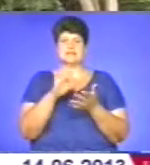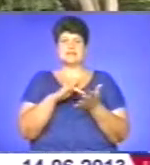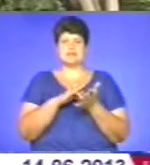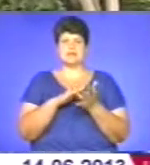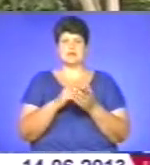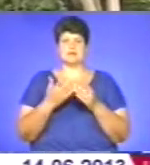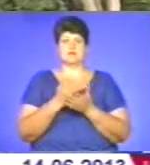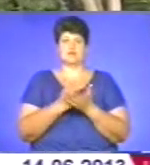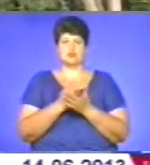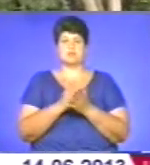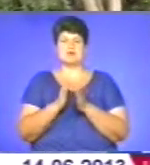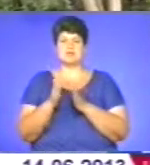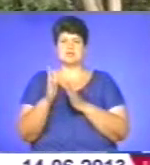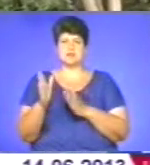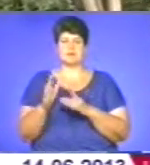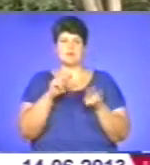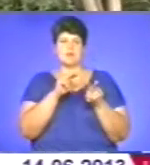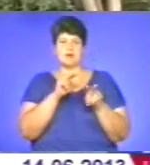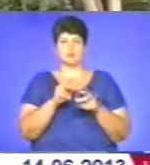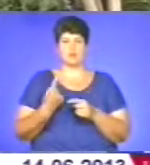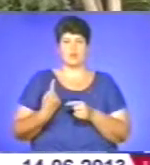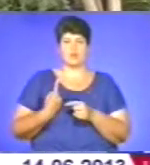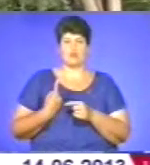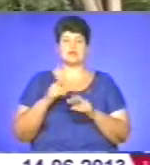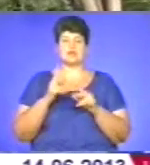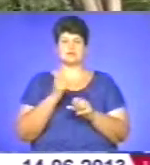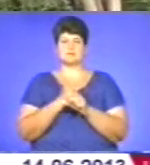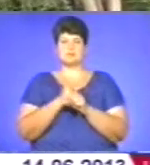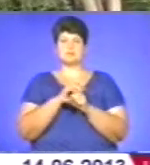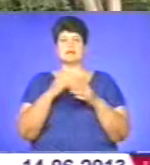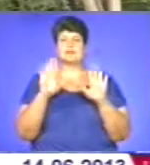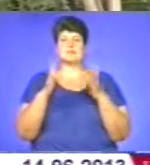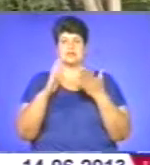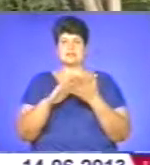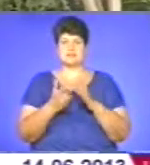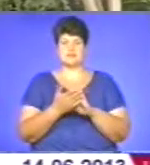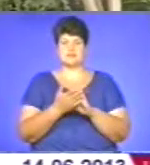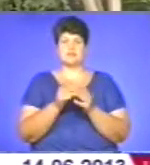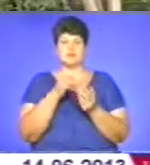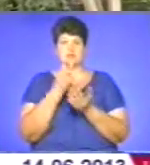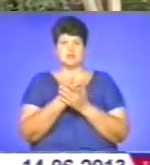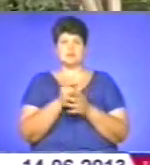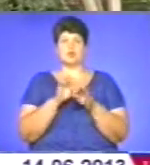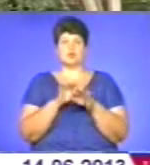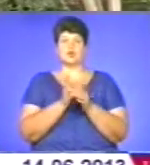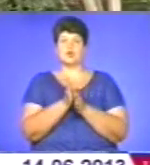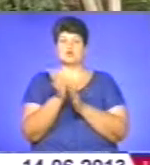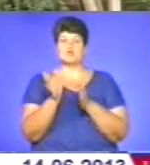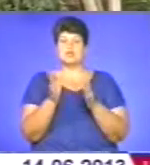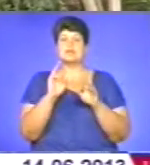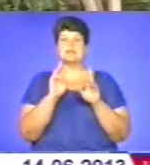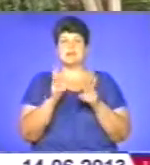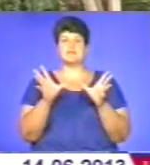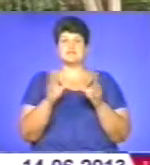і охорони. Відповідно, як спрацюють служби при надзвичайних ситуаціях. І ви бачили сьогодні, як проголодують розвод, як де взаємодія,